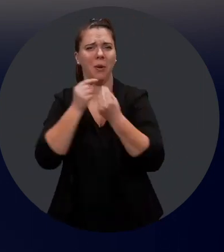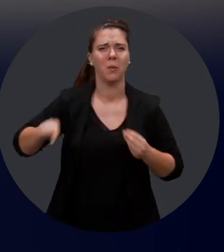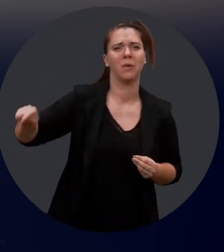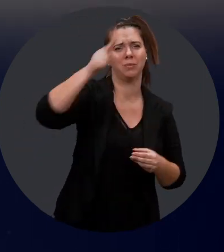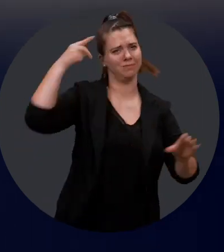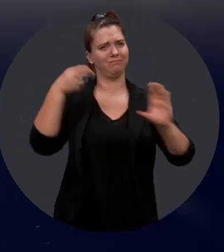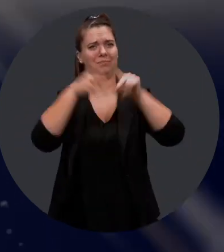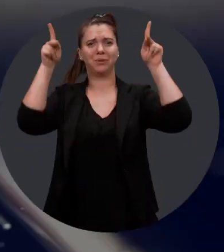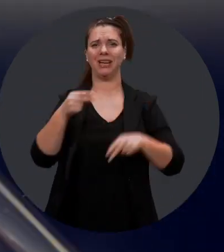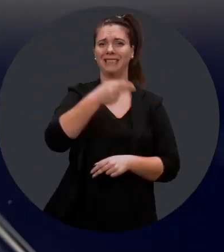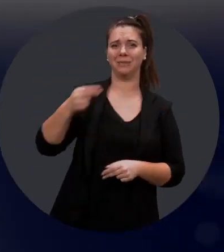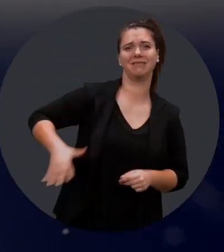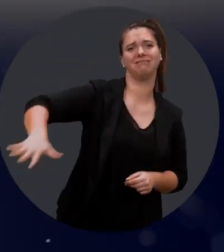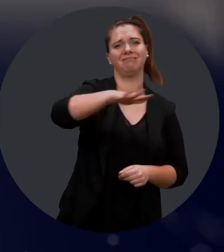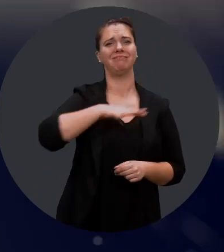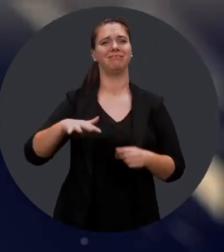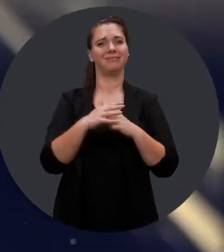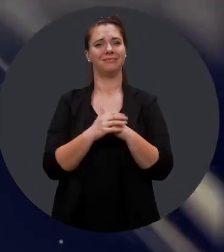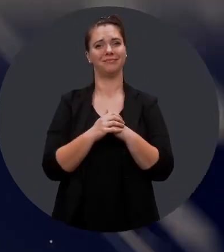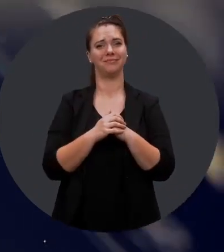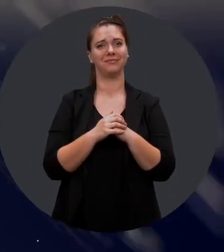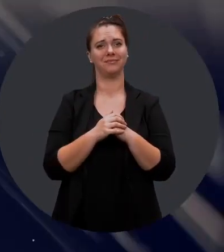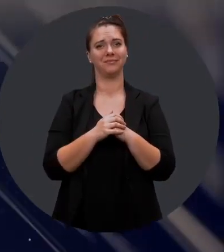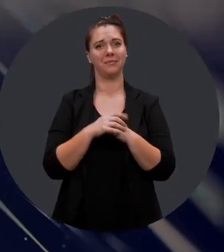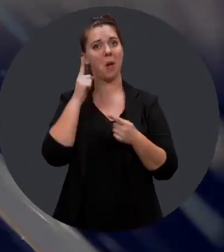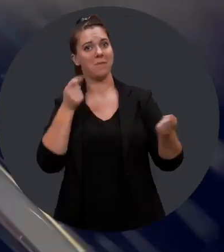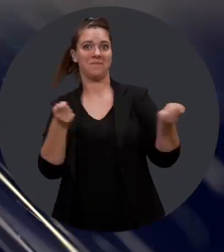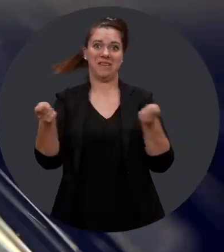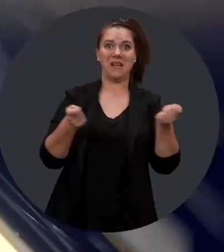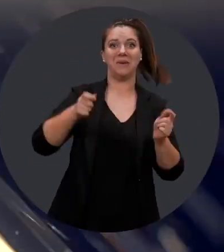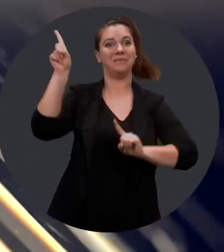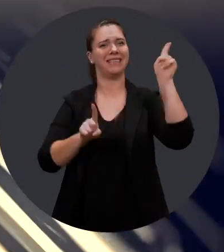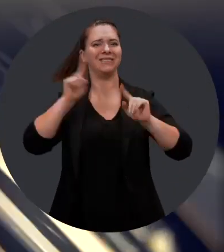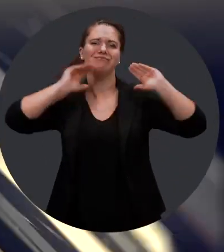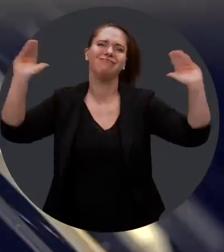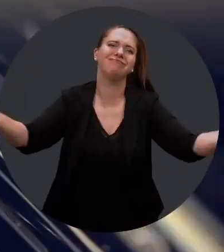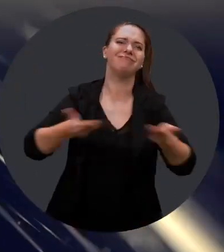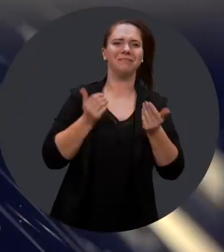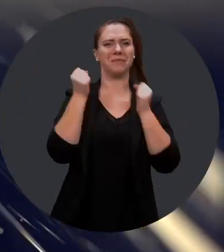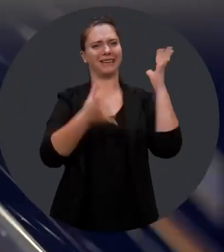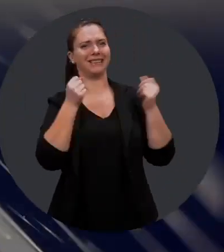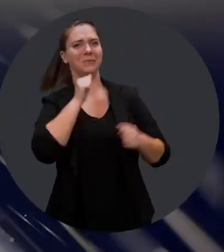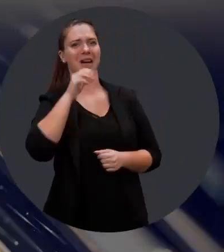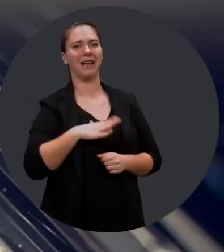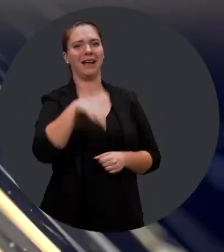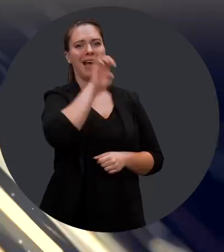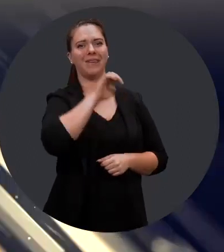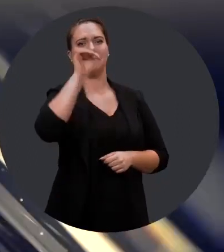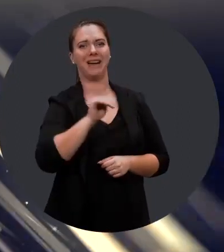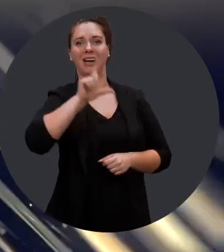accroître la participation sociale des personnes handicapées. Pour animer cette cérémonie, veuillez accueillir votre animatrice,